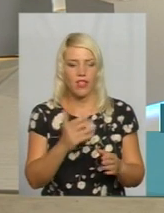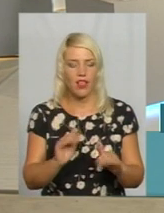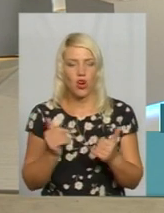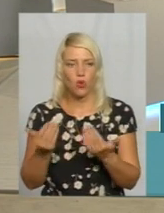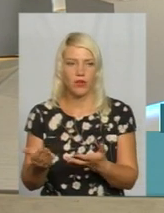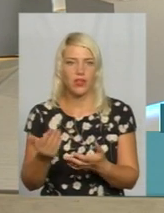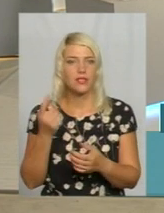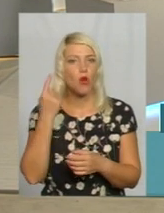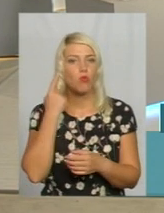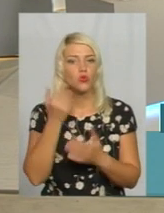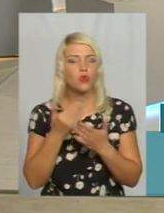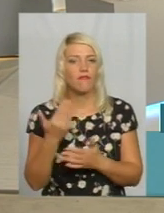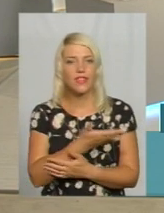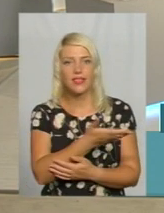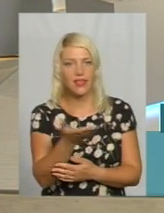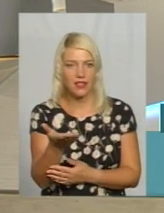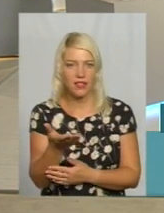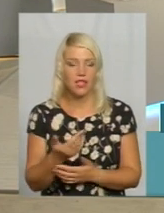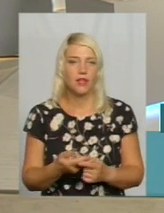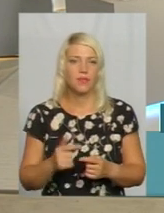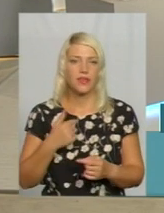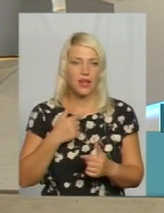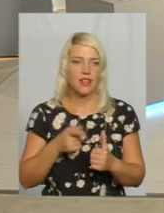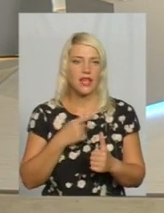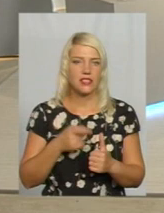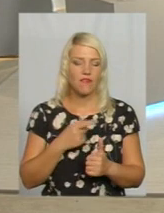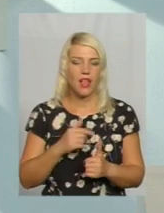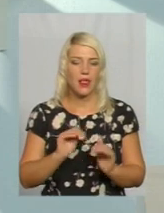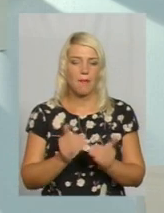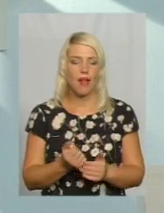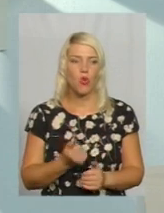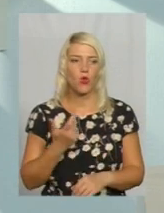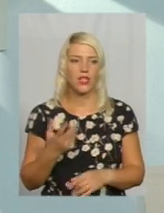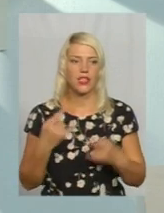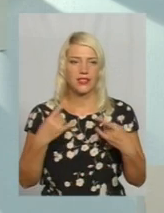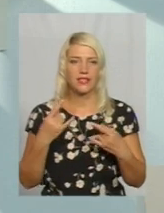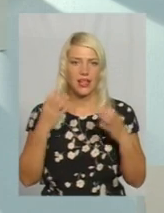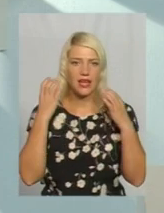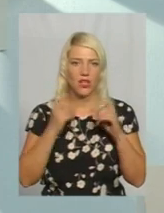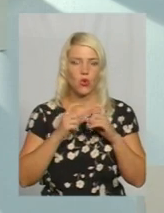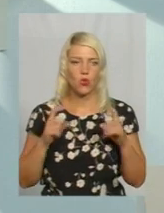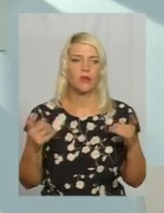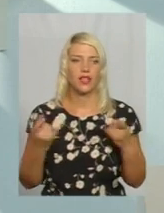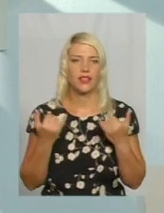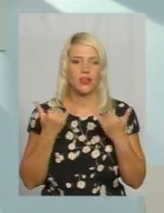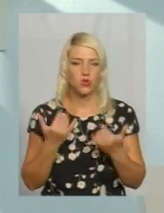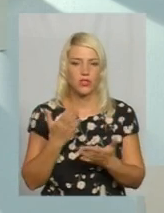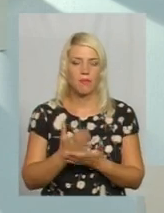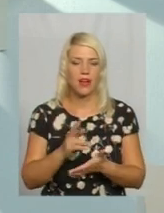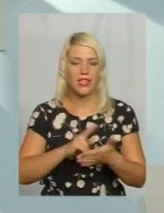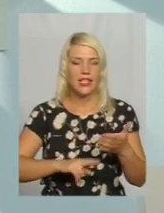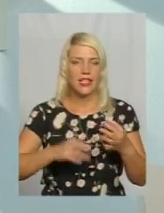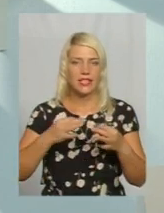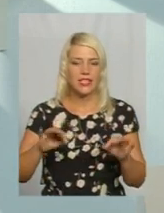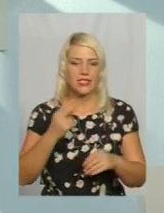почули? Я назвала доволі малу кількість телерадіокомпаній, які на сьогодні мають ліцензію на цифрове